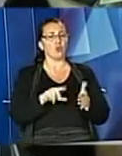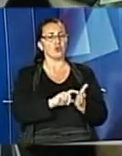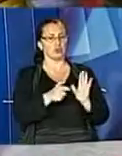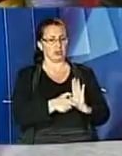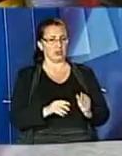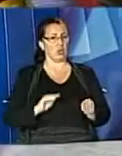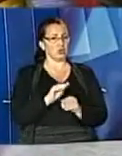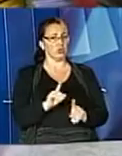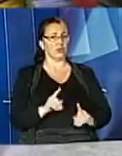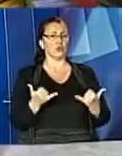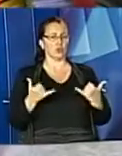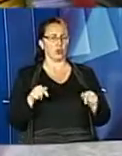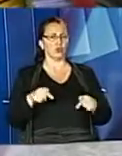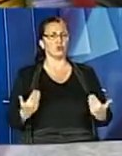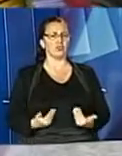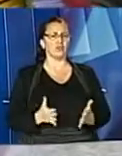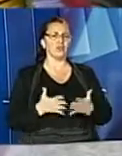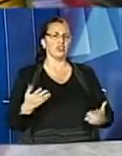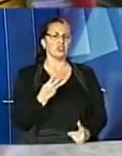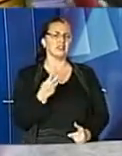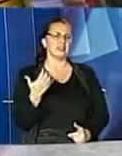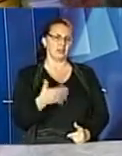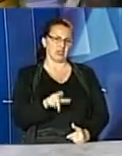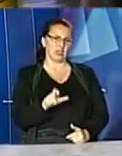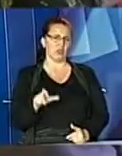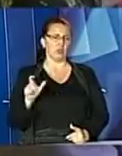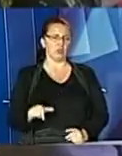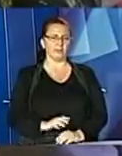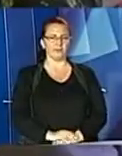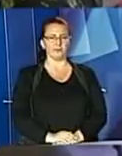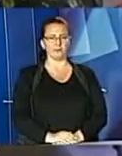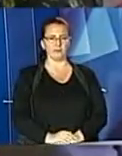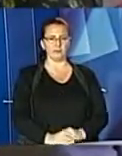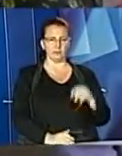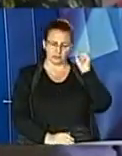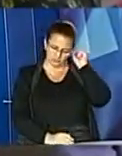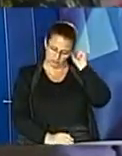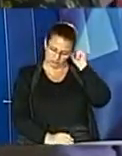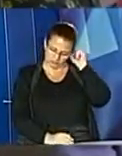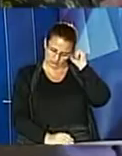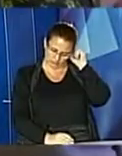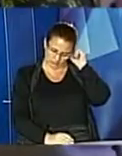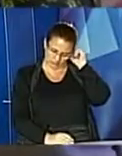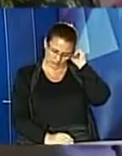Додам, що сьогодні тут мешкають більше 350 людей. Ольга Темляк, Андрій Сладков, Новини.